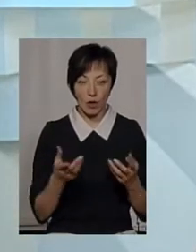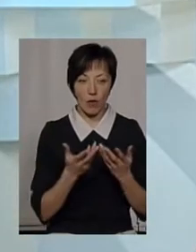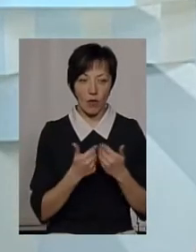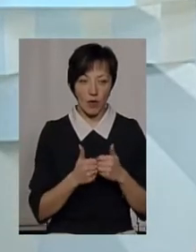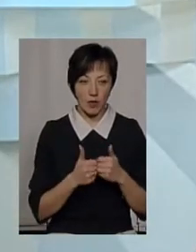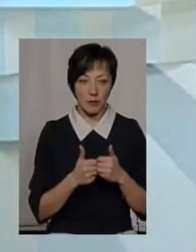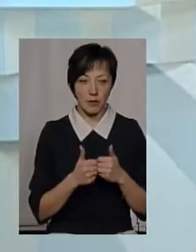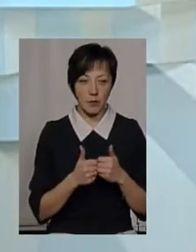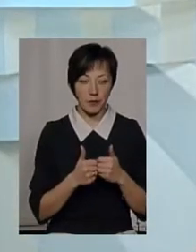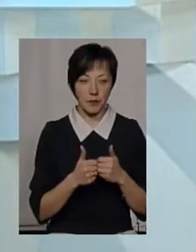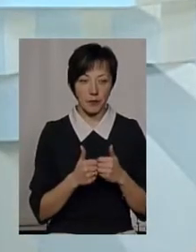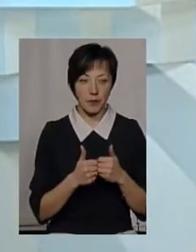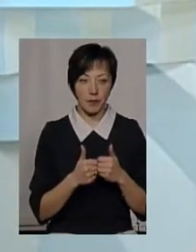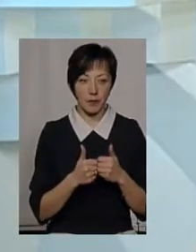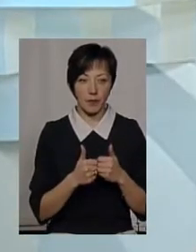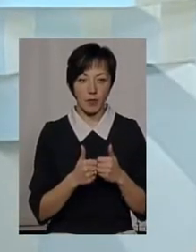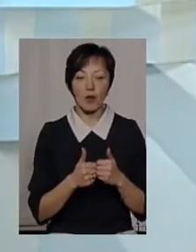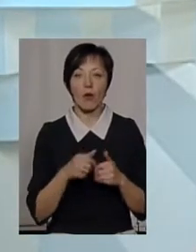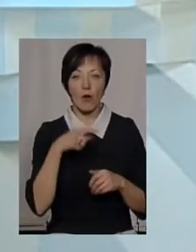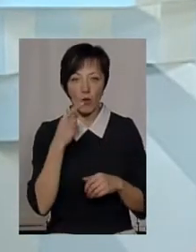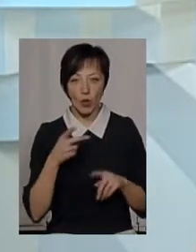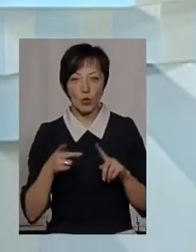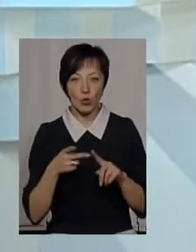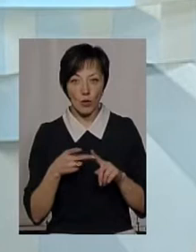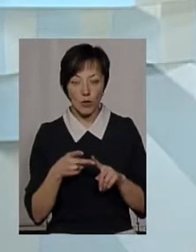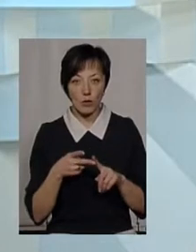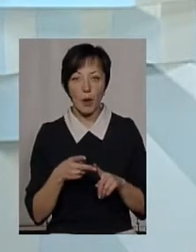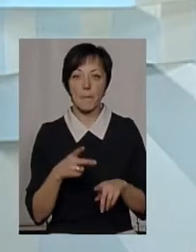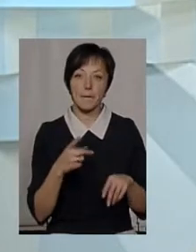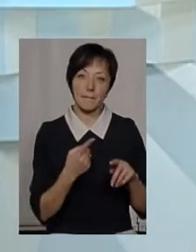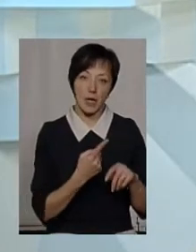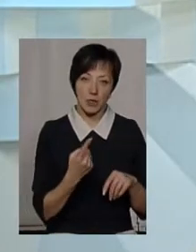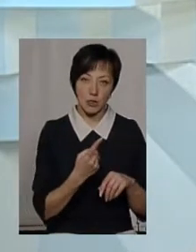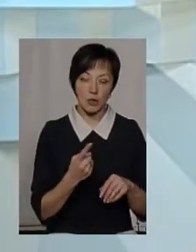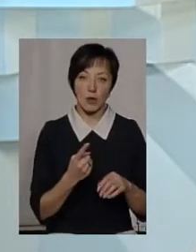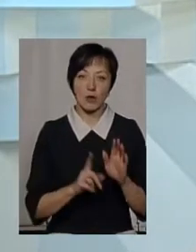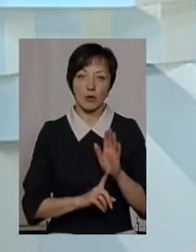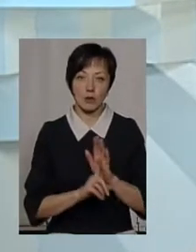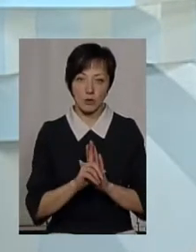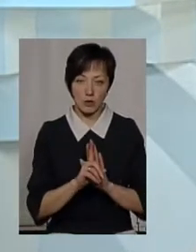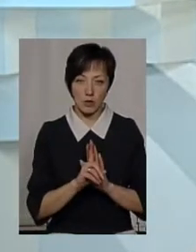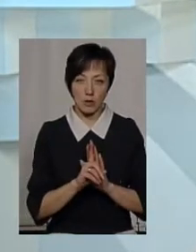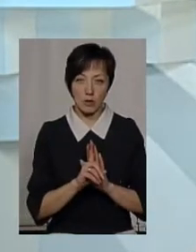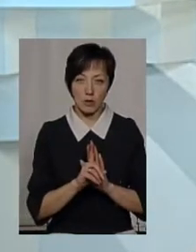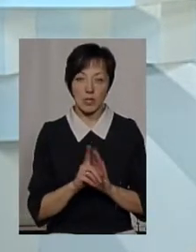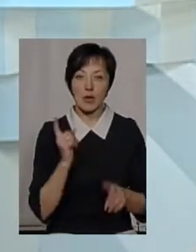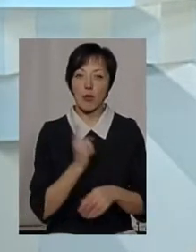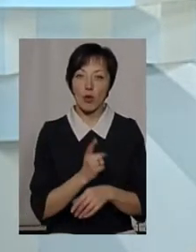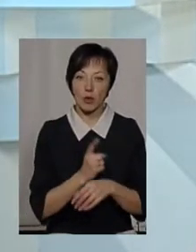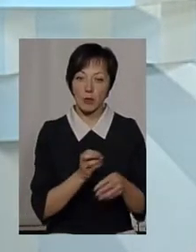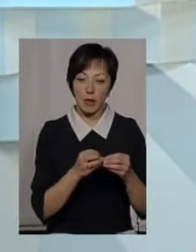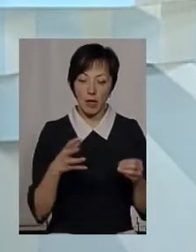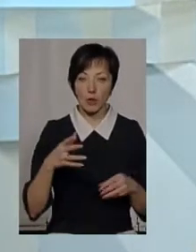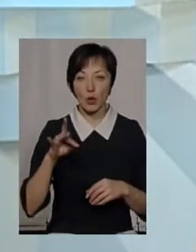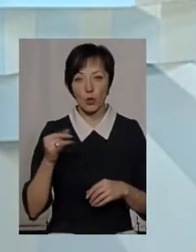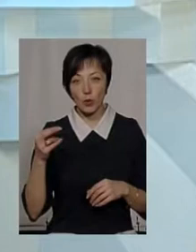будемо рахувати ось даний цей період, який ми вже говоримо, як другий, будемо рахувати його як перший. Це те, вступає в заборону з